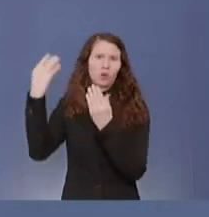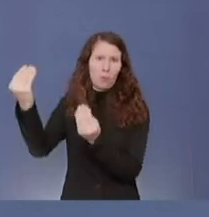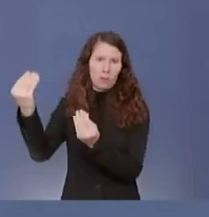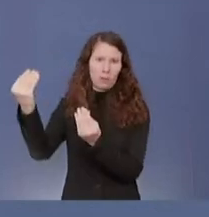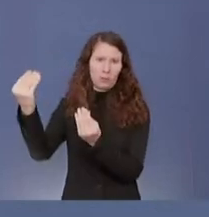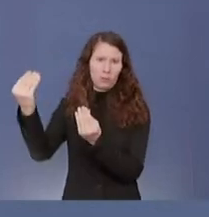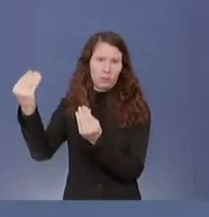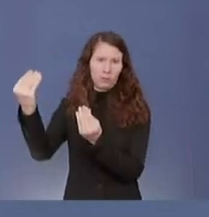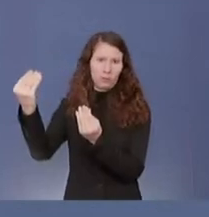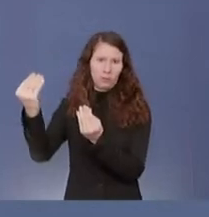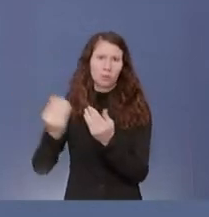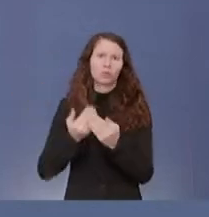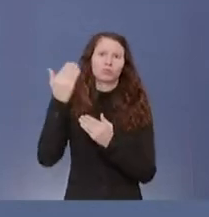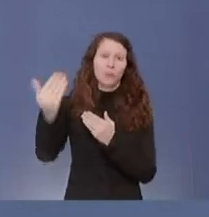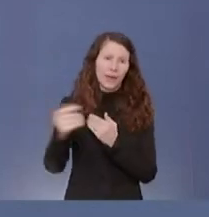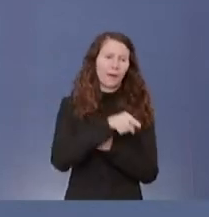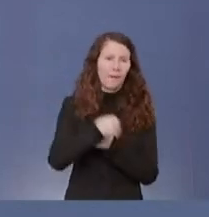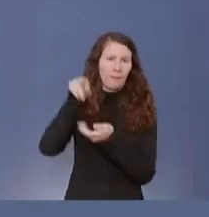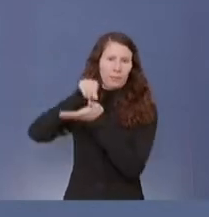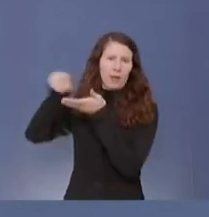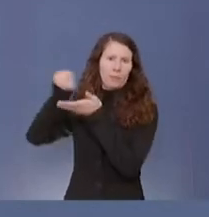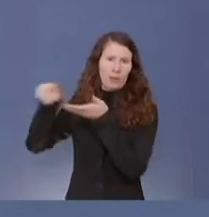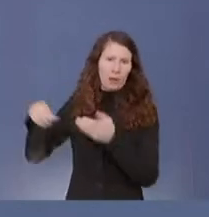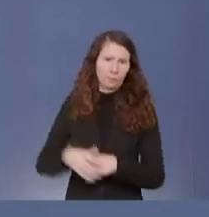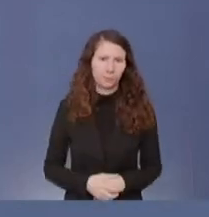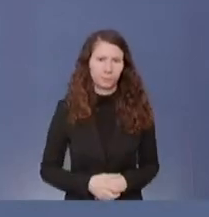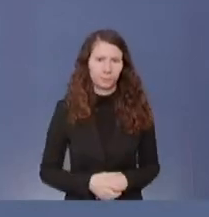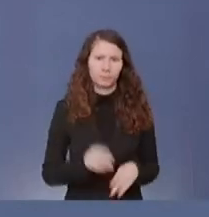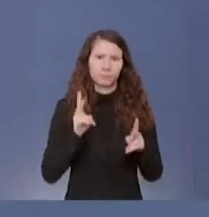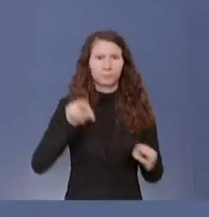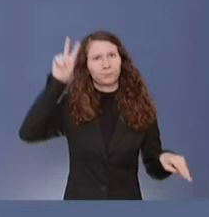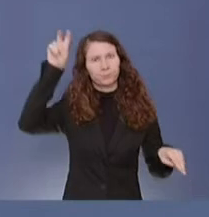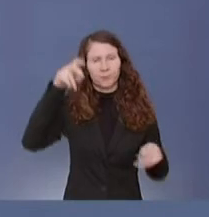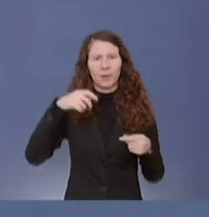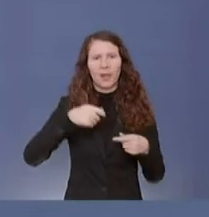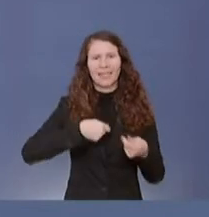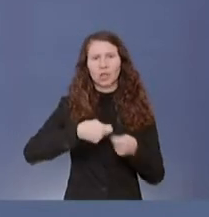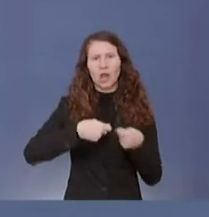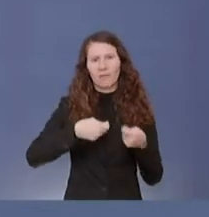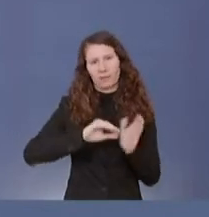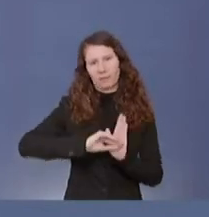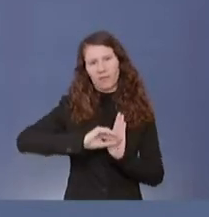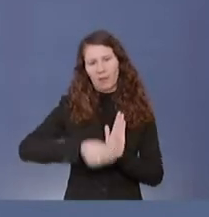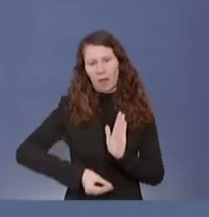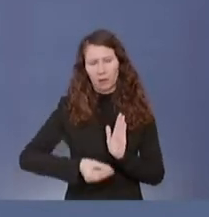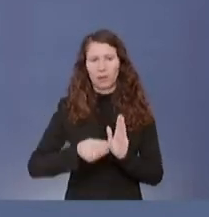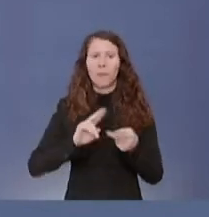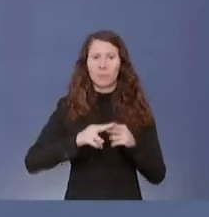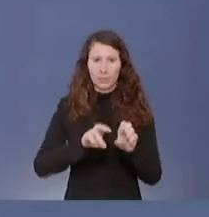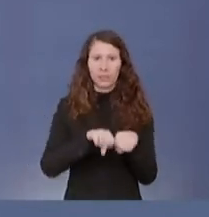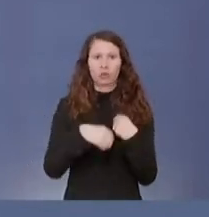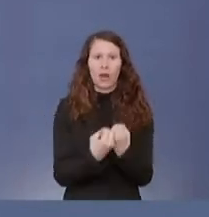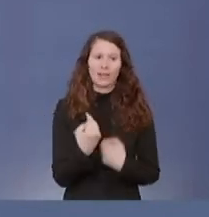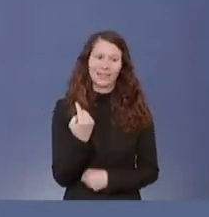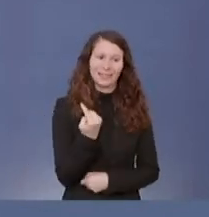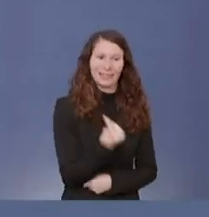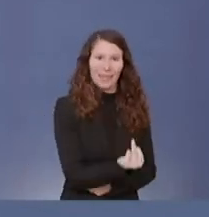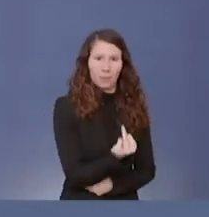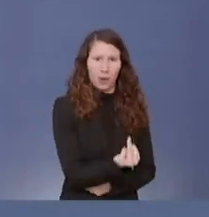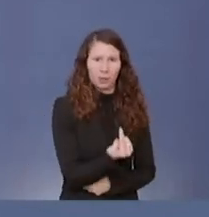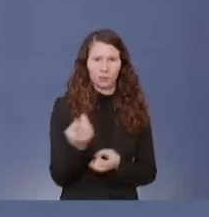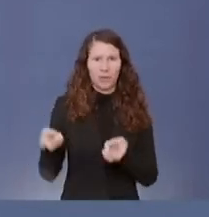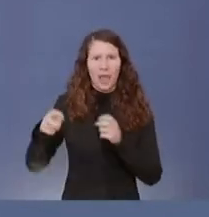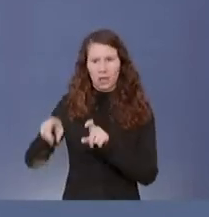ausdrücken. Das einzelne Geschäft, in Anführungszeichen, musste dann der Mitgliedstaat mit den